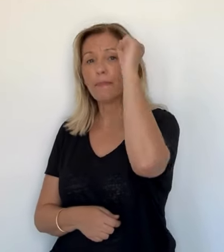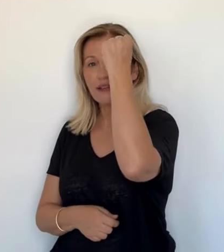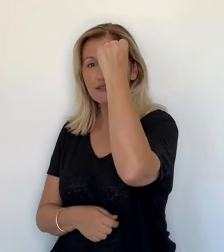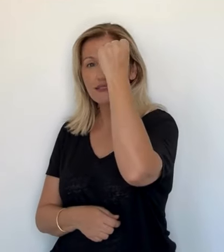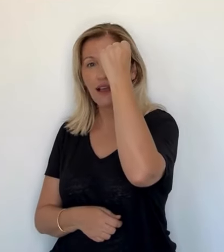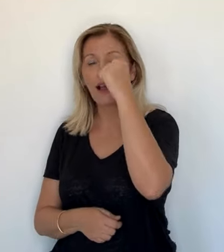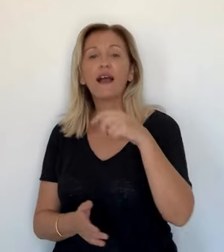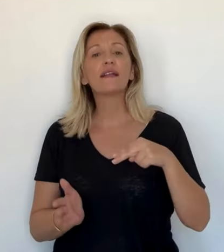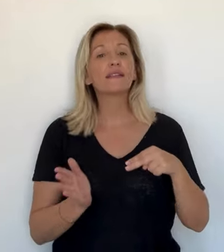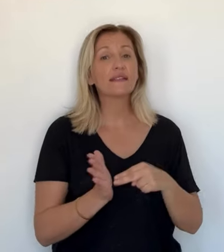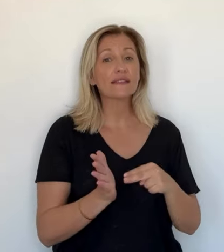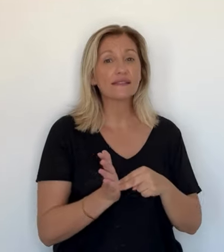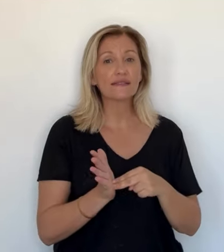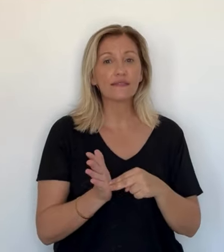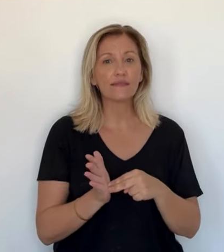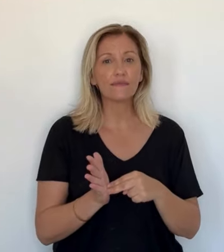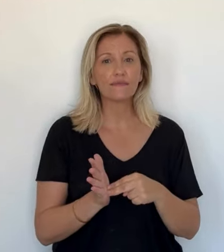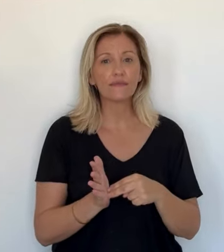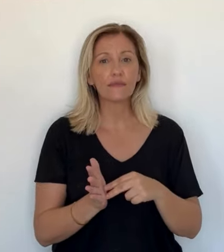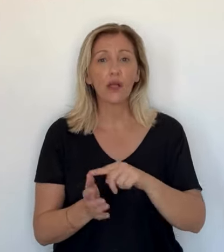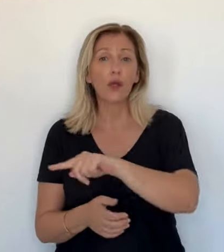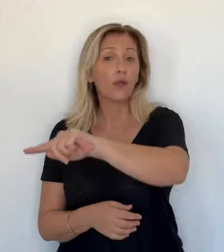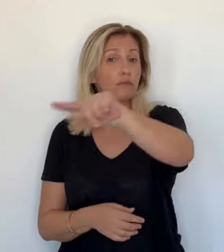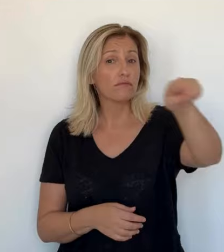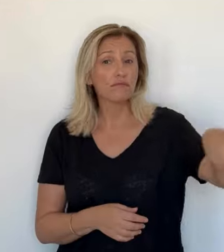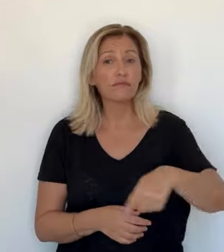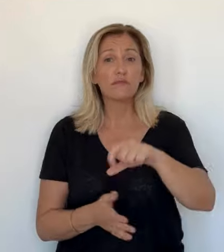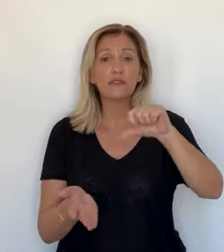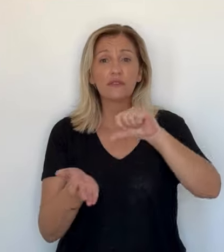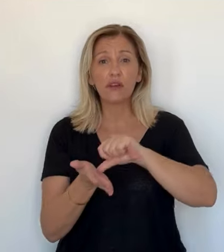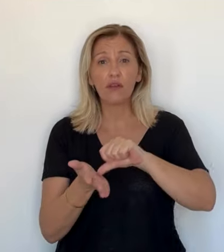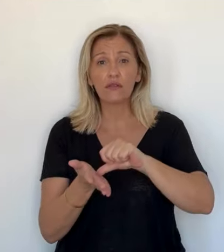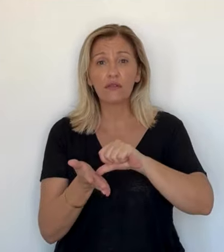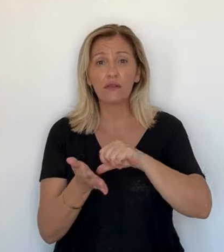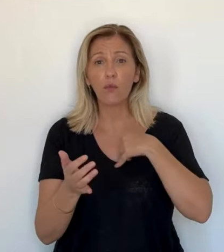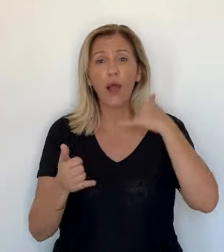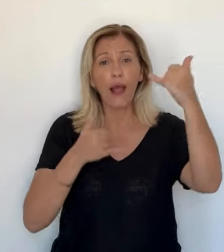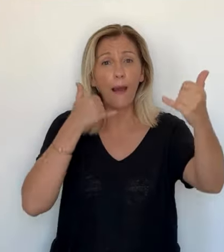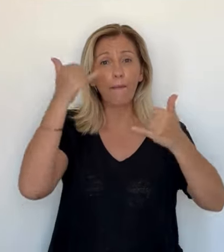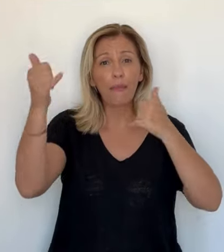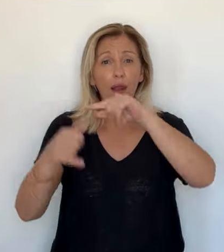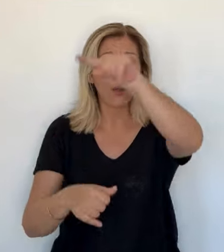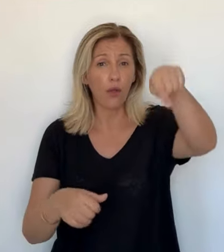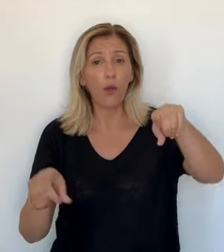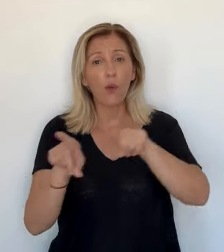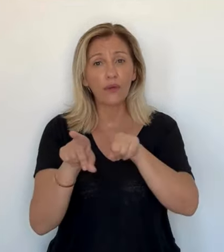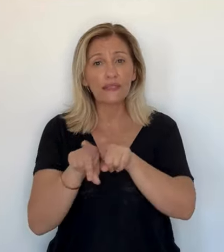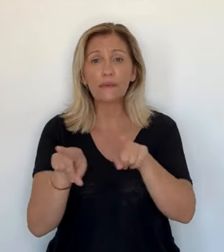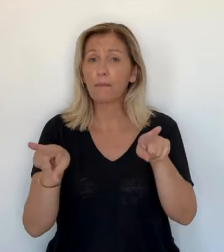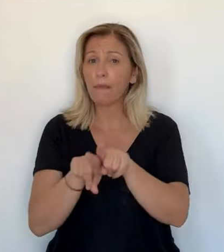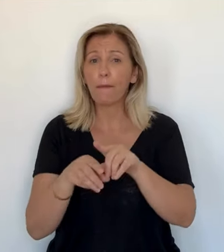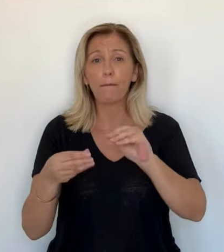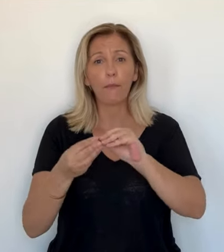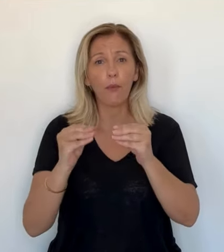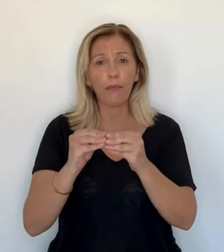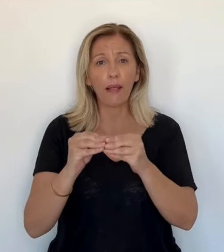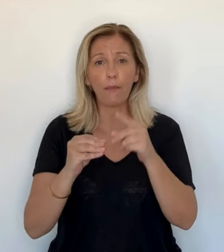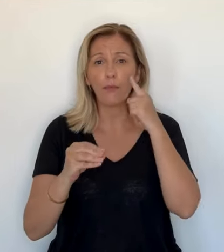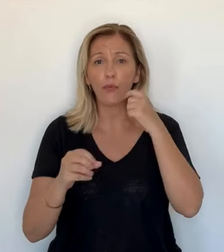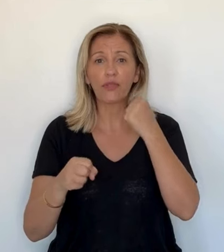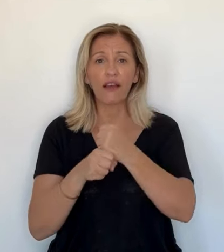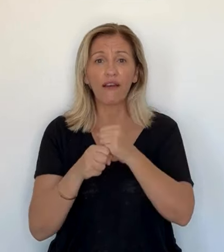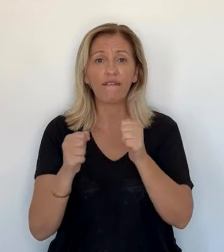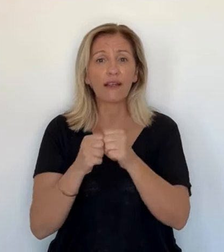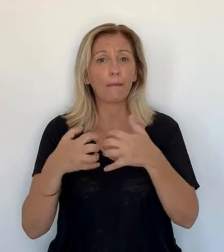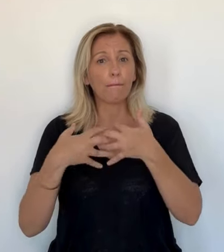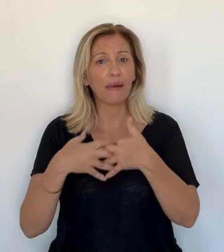contacter les services avec lesquels on travaille. On est en GCS avec l'Institut Paulie Calmet à Marseille. On travaille également avec l'IGR, l'Institut Gustav Roussi